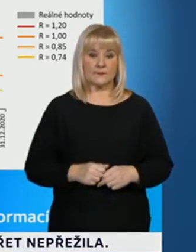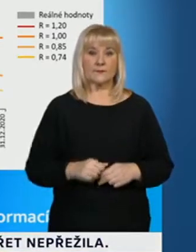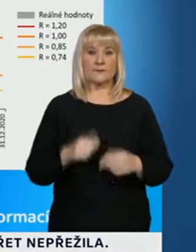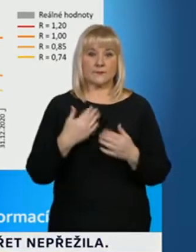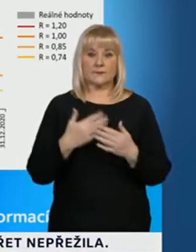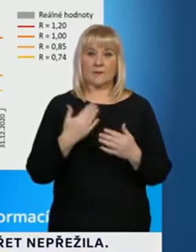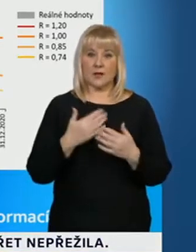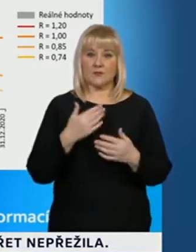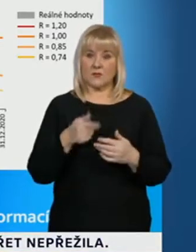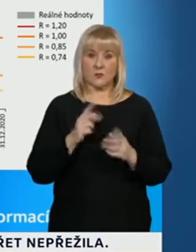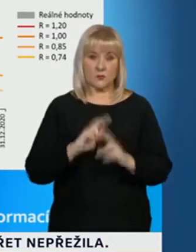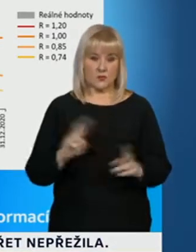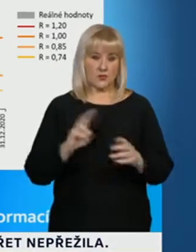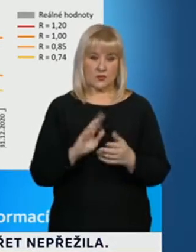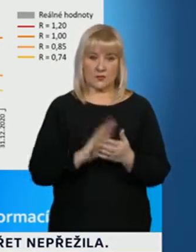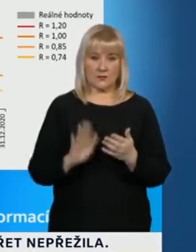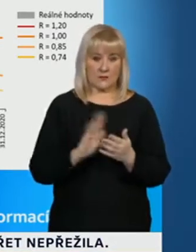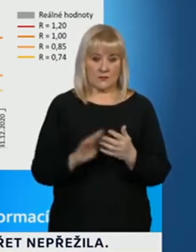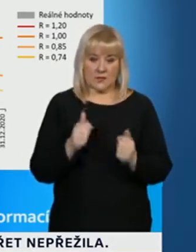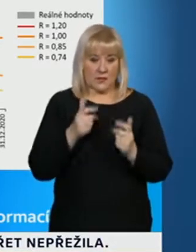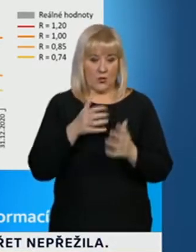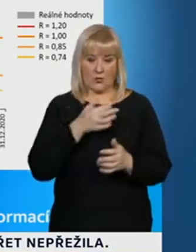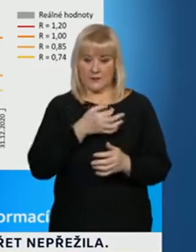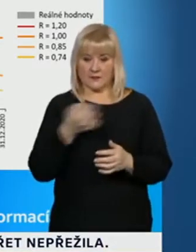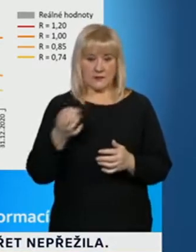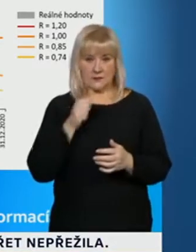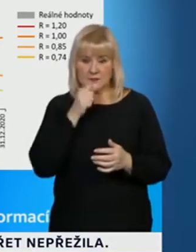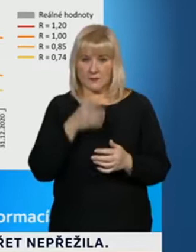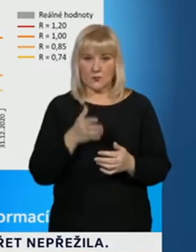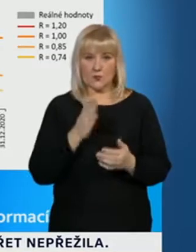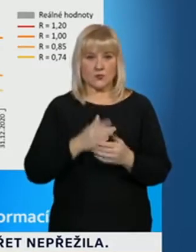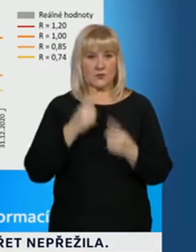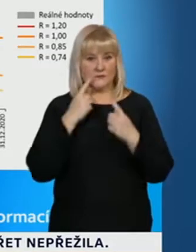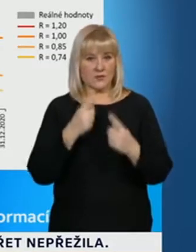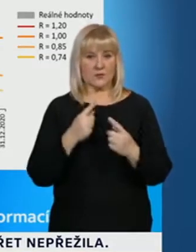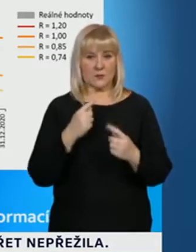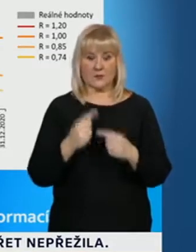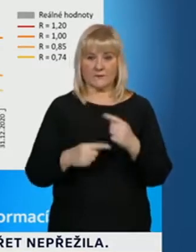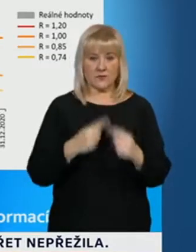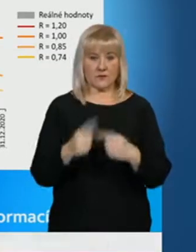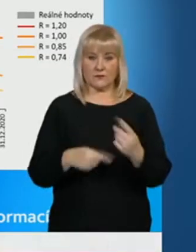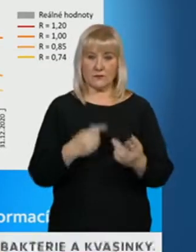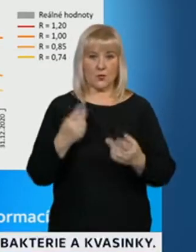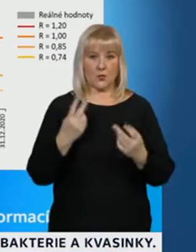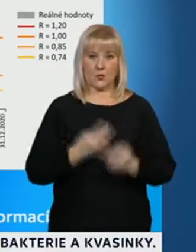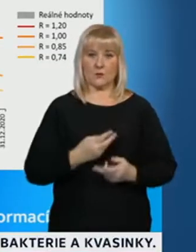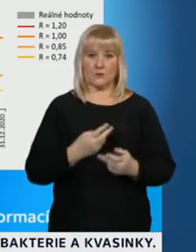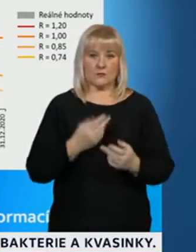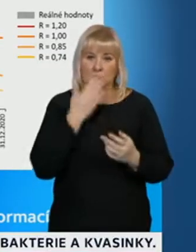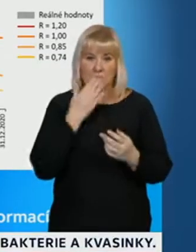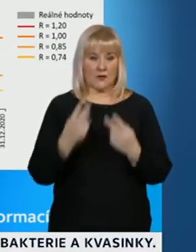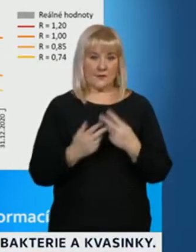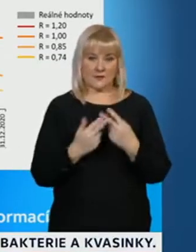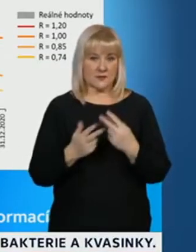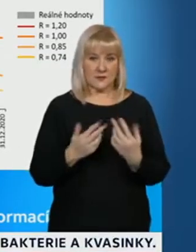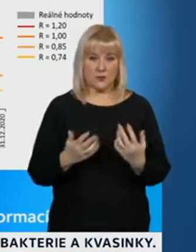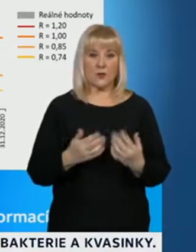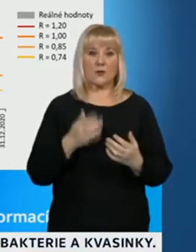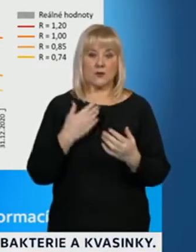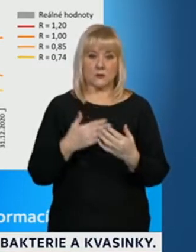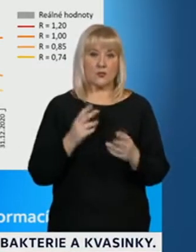A poměrně velmi rychle, během několika dnů, bychom viděli, že ten vývoj je rizikový a